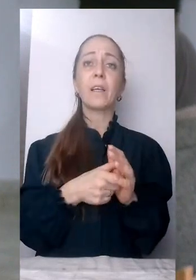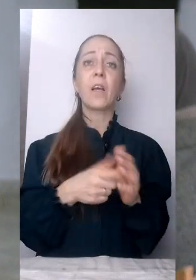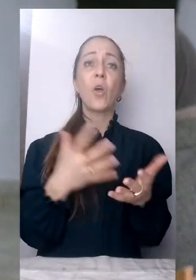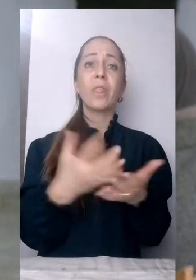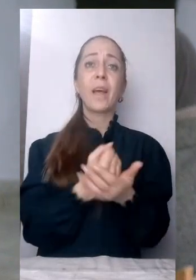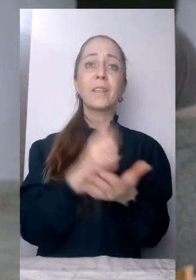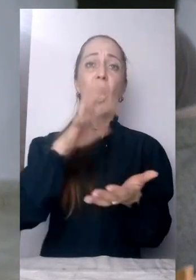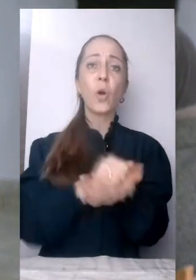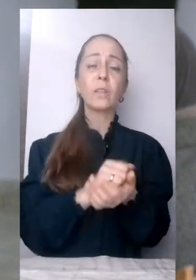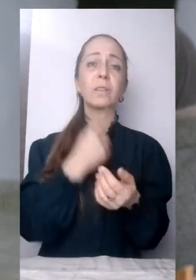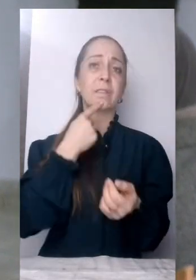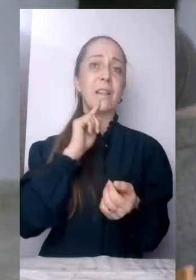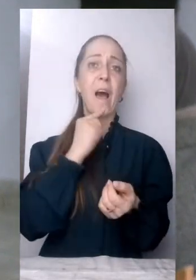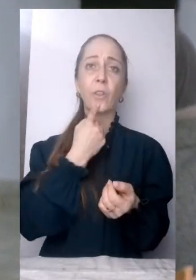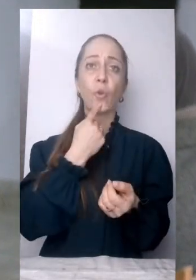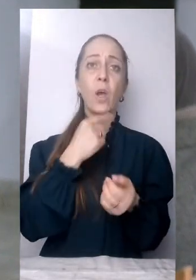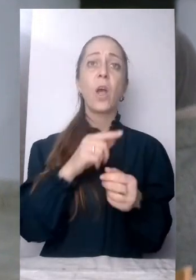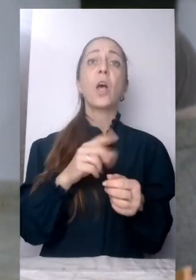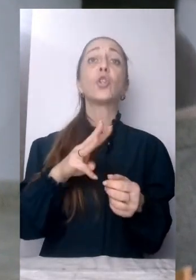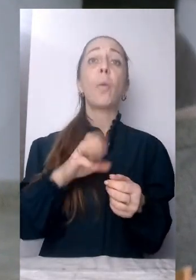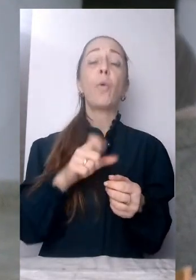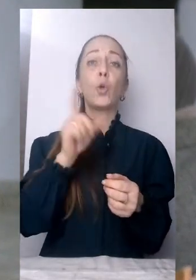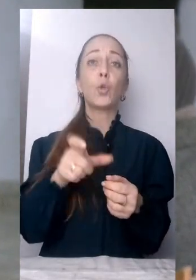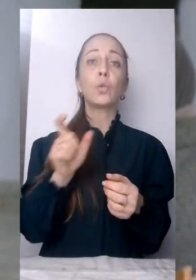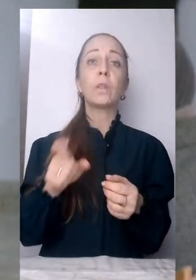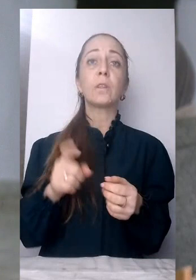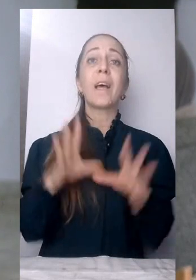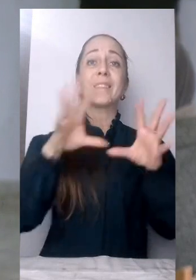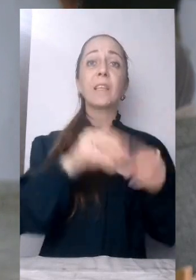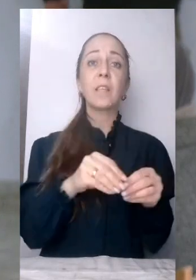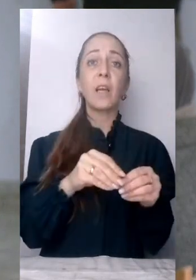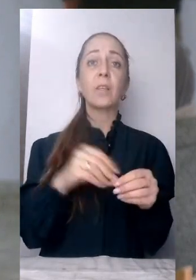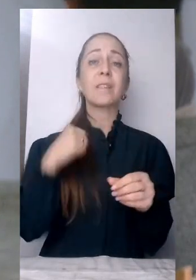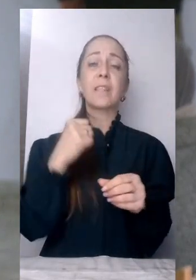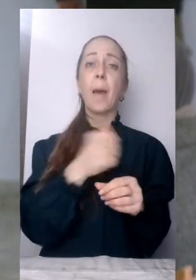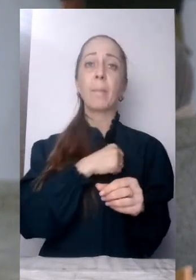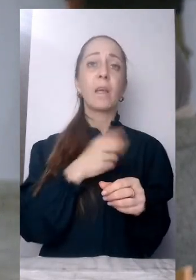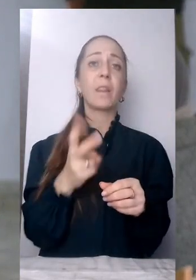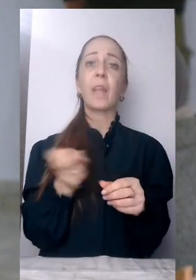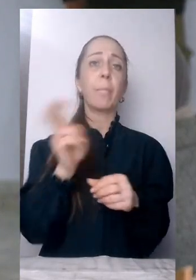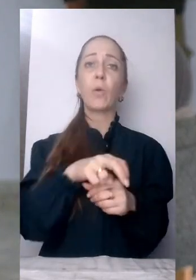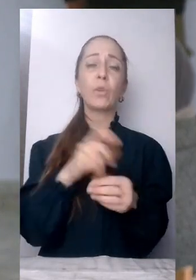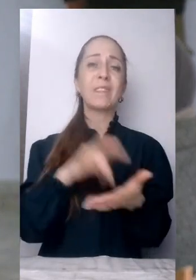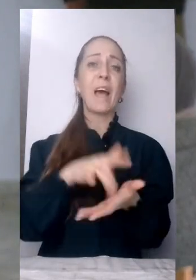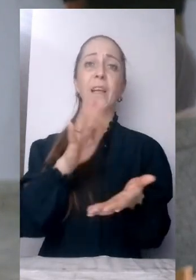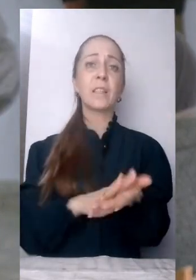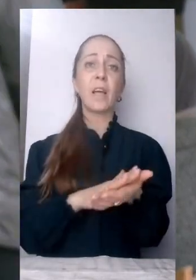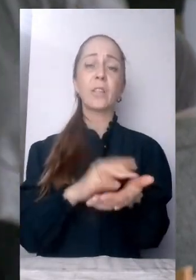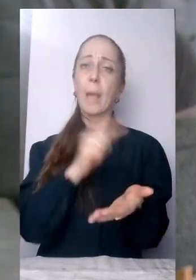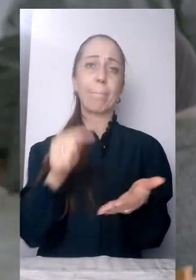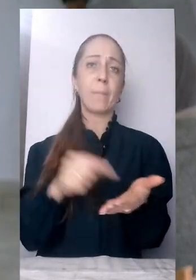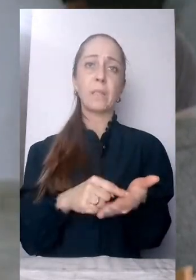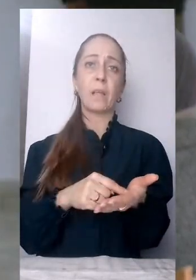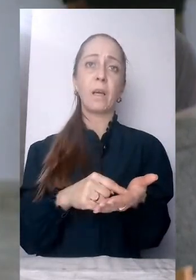тому люди заселяються і самі, не приходячи на реєстрацію в міст. Тобто звести їх в єдину базу, зараз